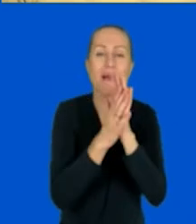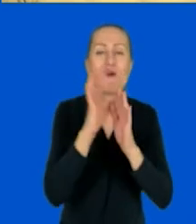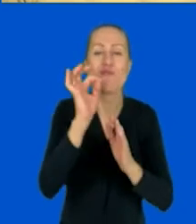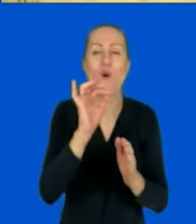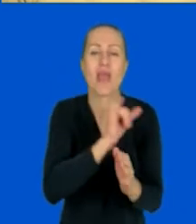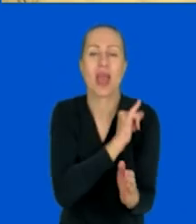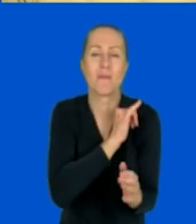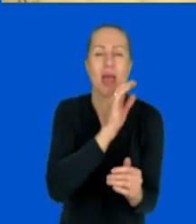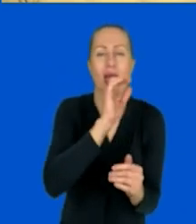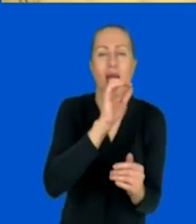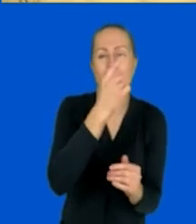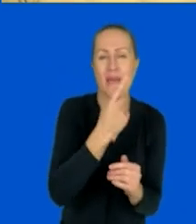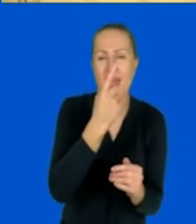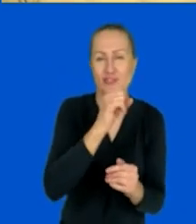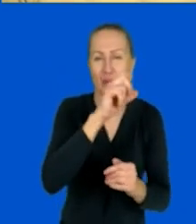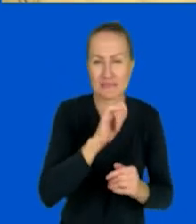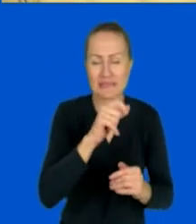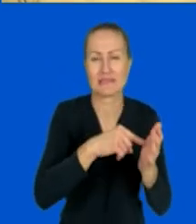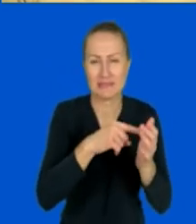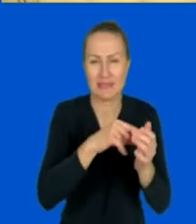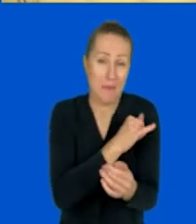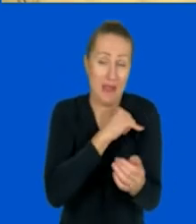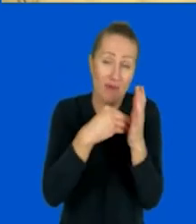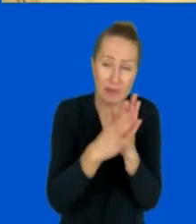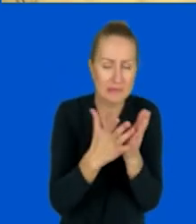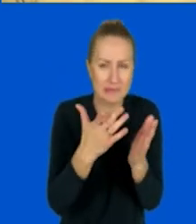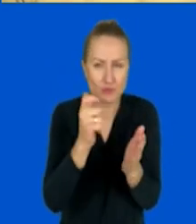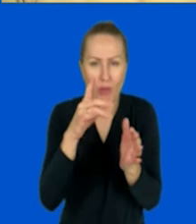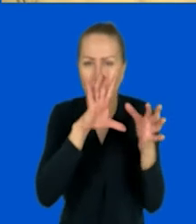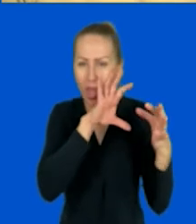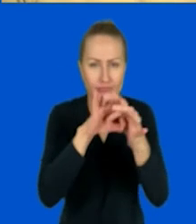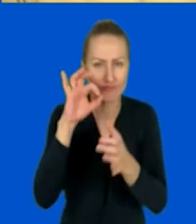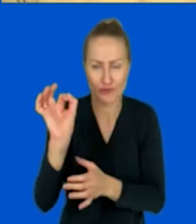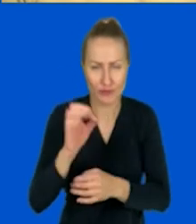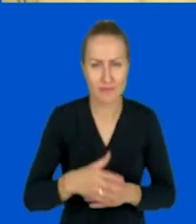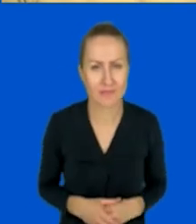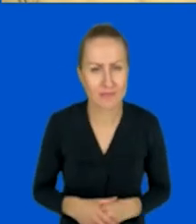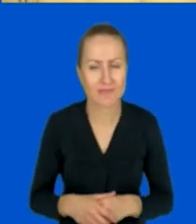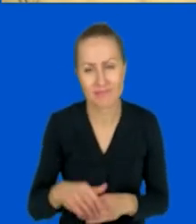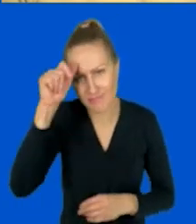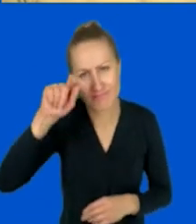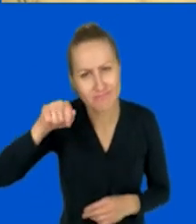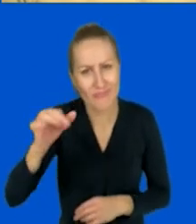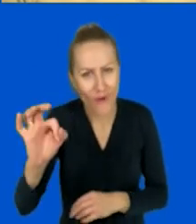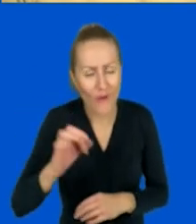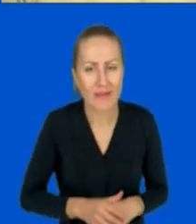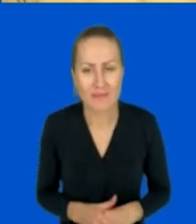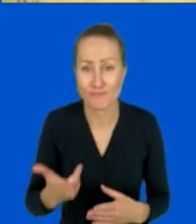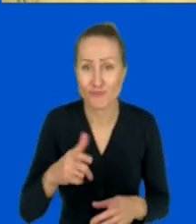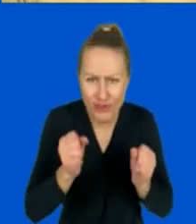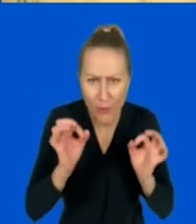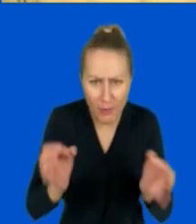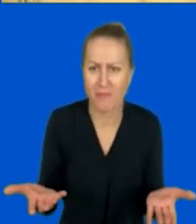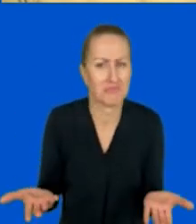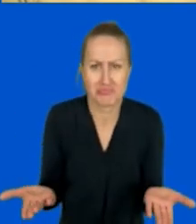albo swoich inicjałów, albo swojego imienia, albo jakiegoś, jakiejś ksefki, czyli jakiegoś miku. Działa to u Was, czy nie?